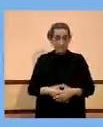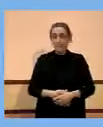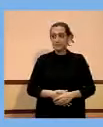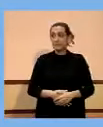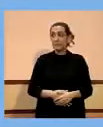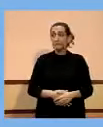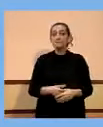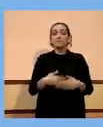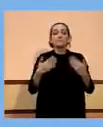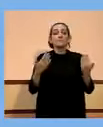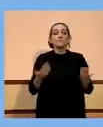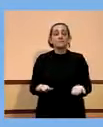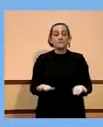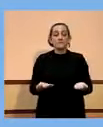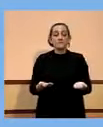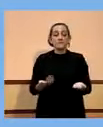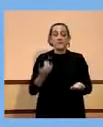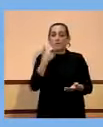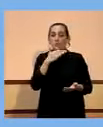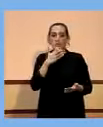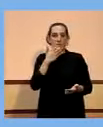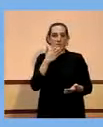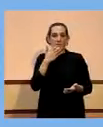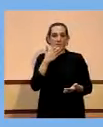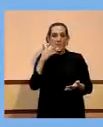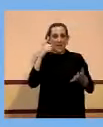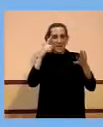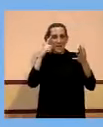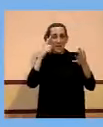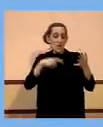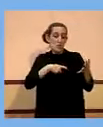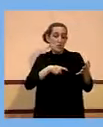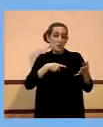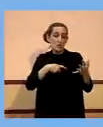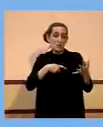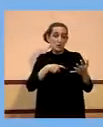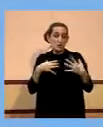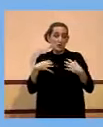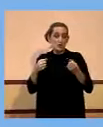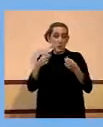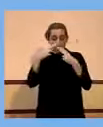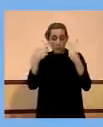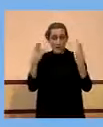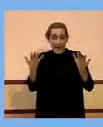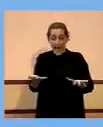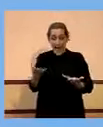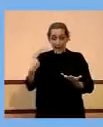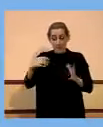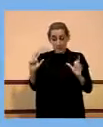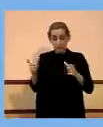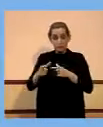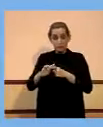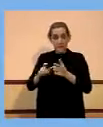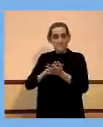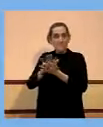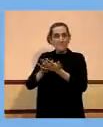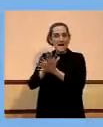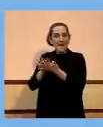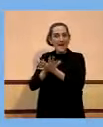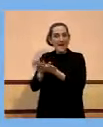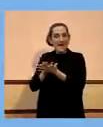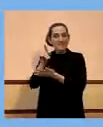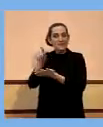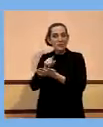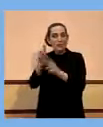no sabent si en la Comissió de Salut Pública, que està ara en marxa, es discutirà o es parlarà de nou sobre els grups d'edat